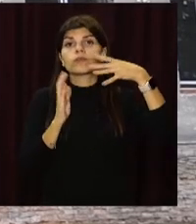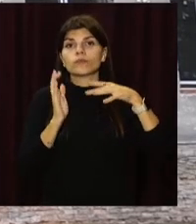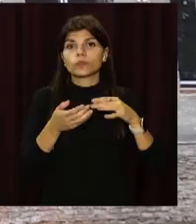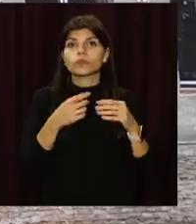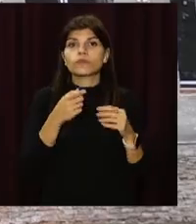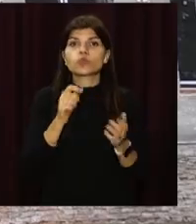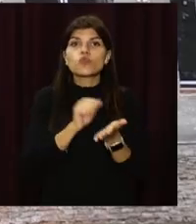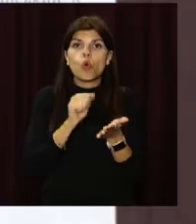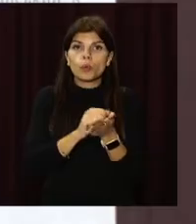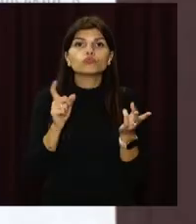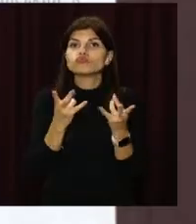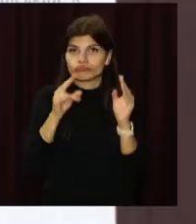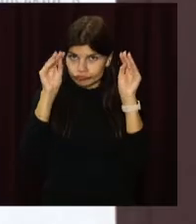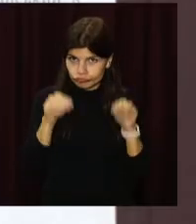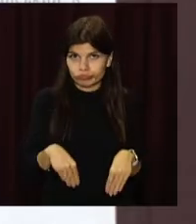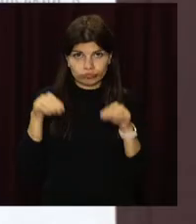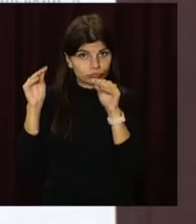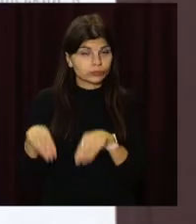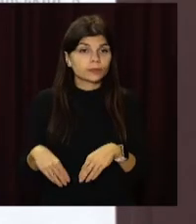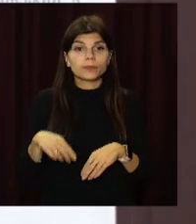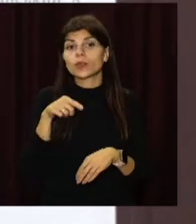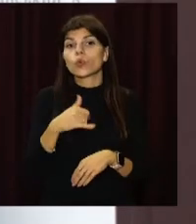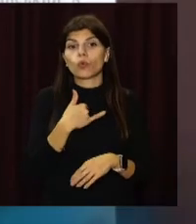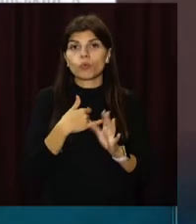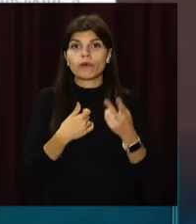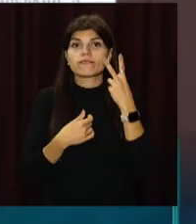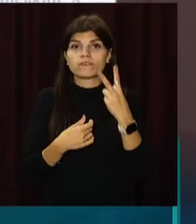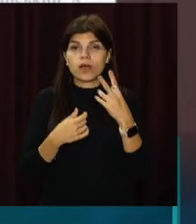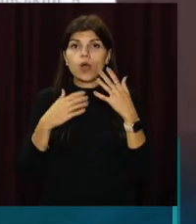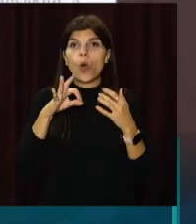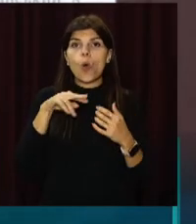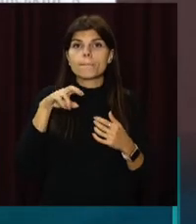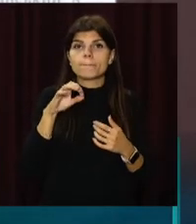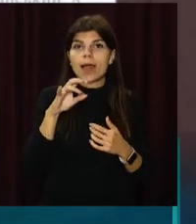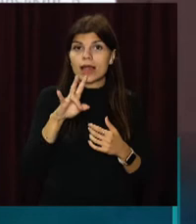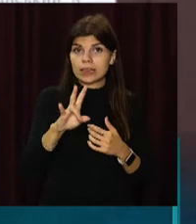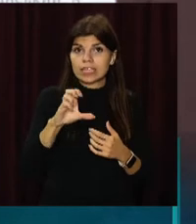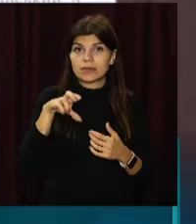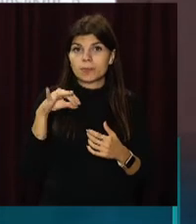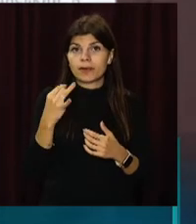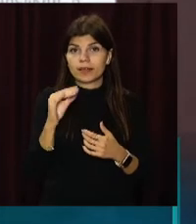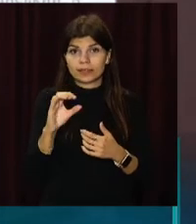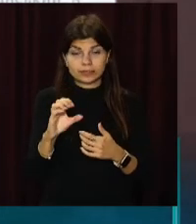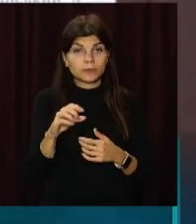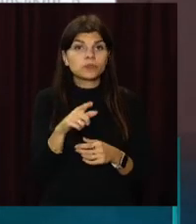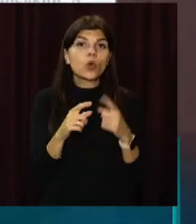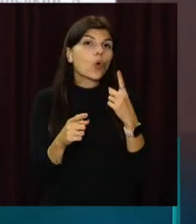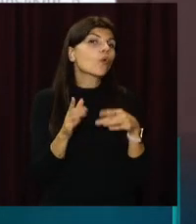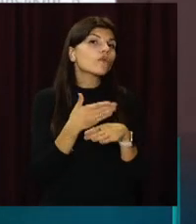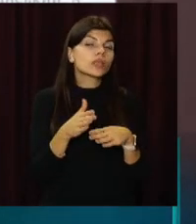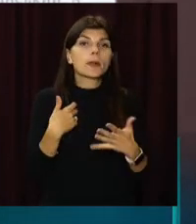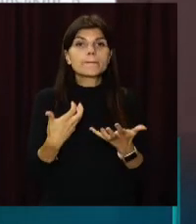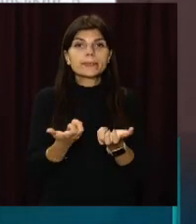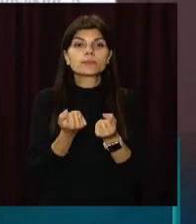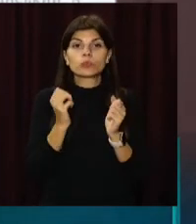оброблятимуть документи. Тут у нас буде два великі опенспейсі. В одному відділенні ми будемо